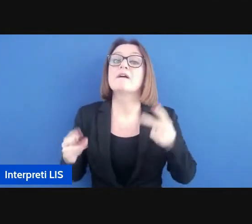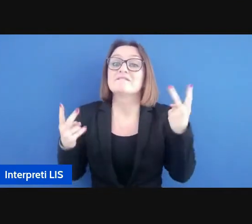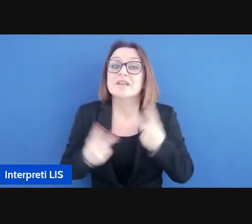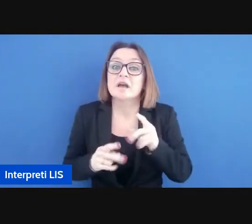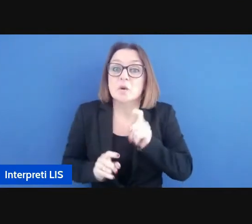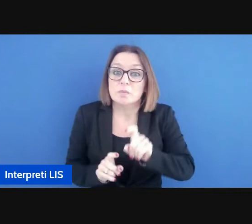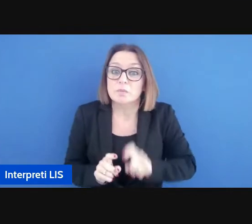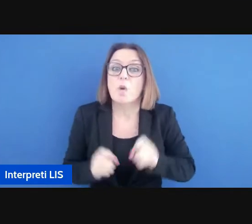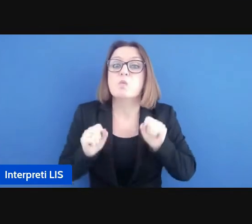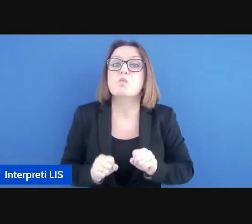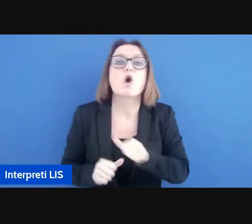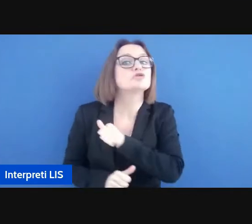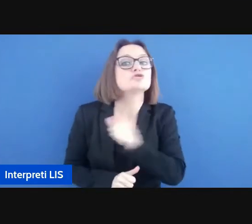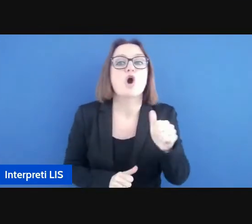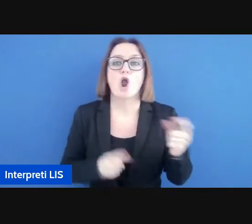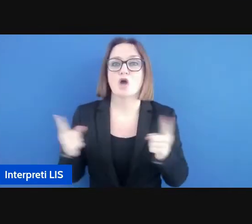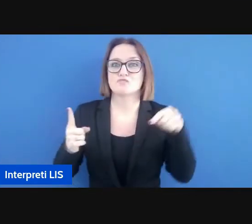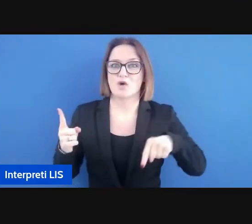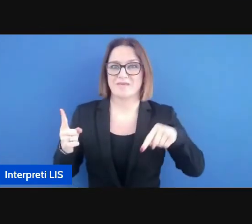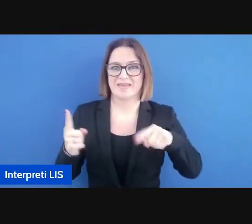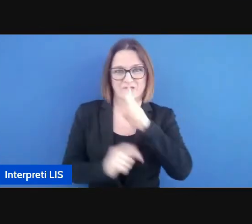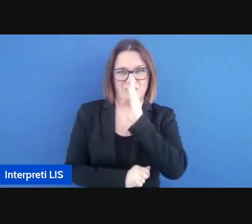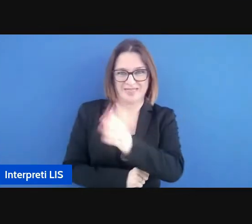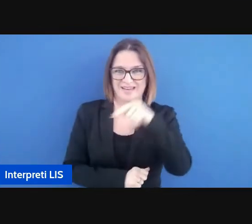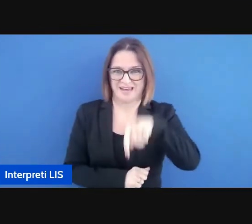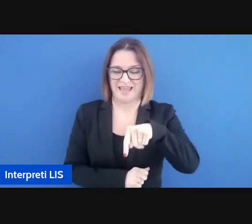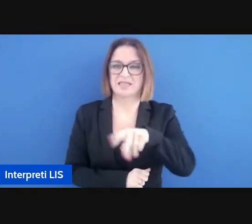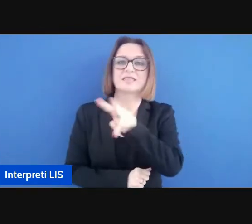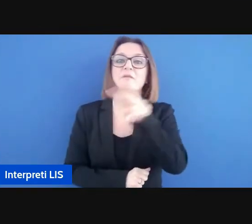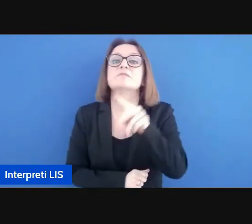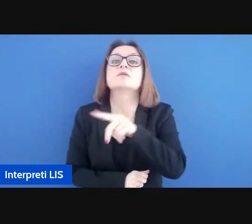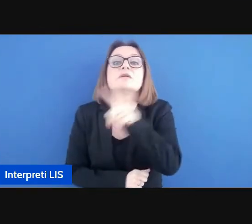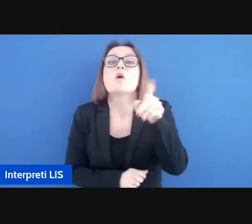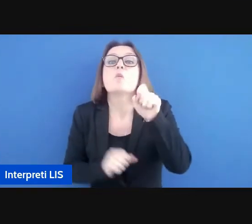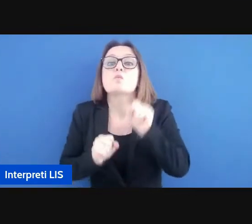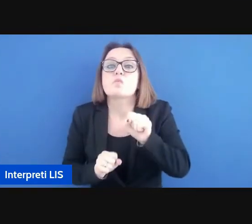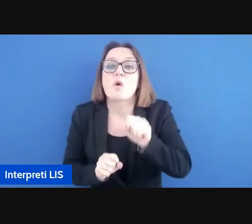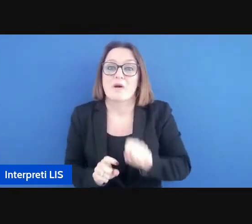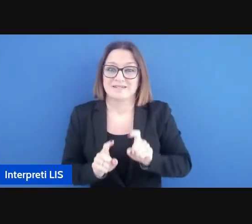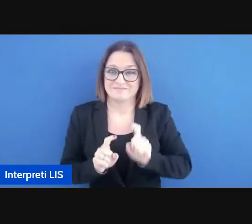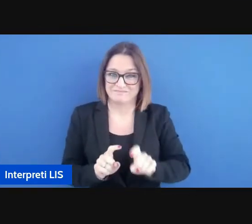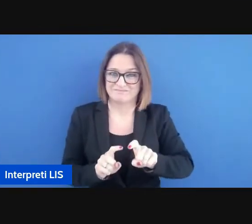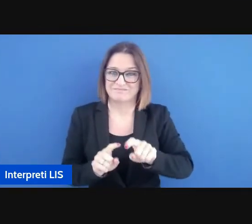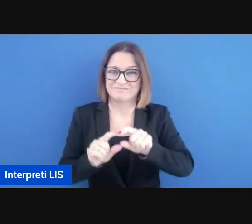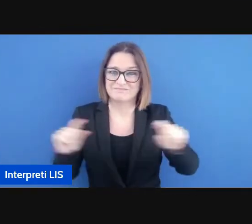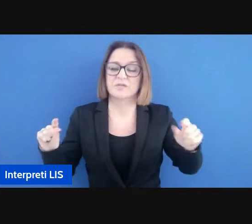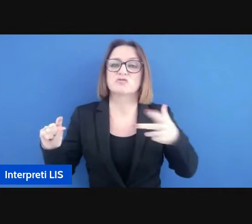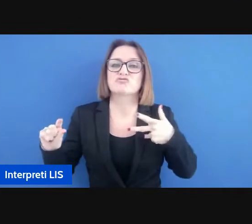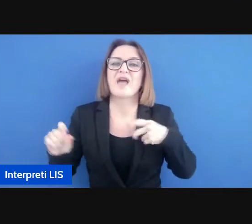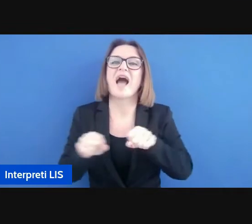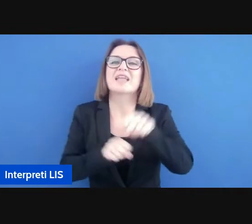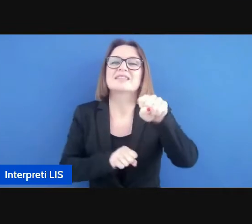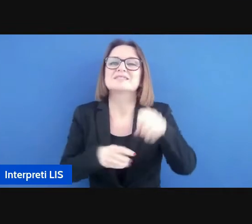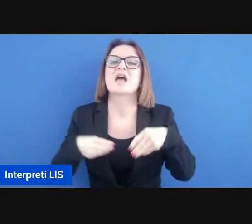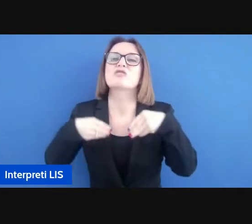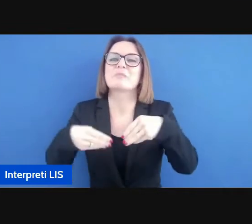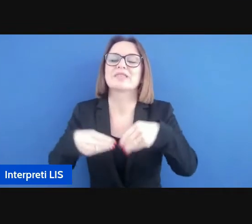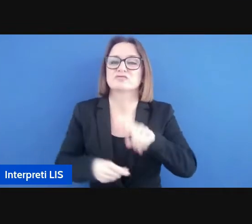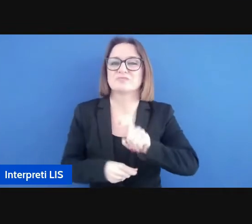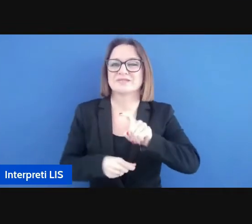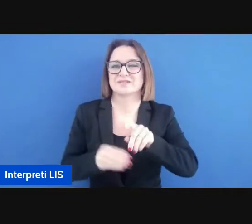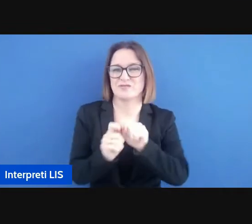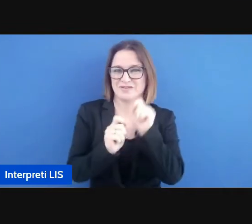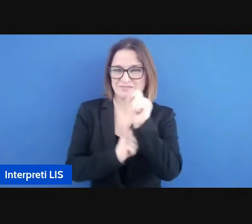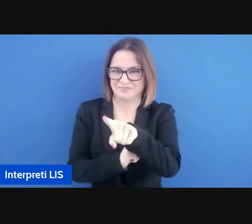la durata della tavola rotonda tramite quali potrete richiedere in uno l'attestato di partecipazione se interessati